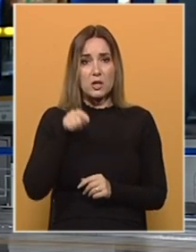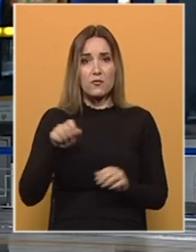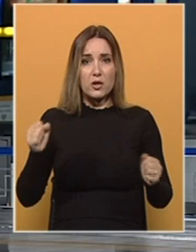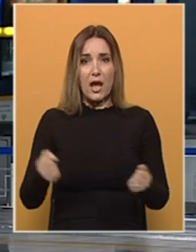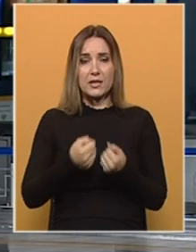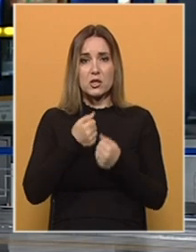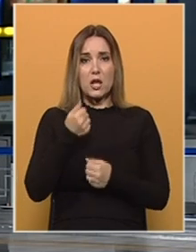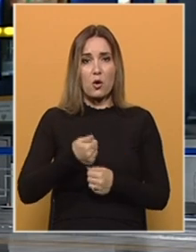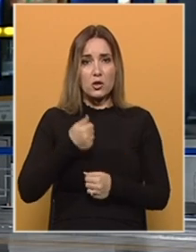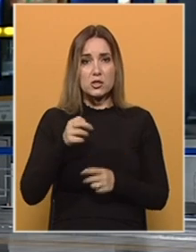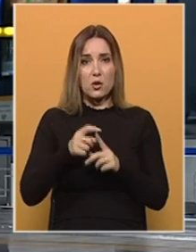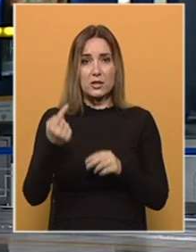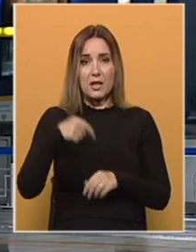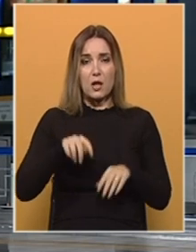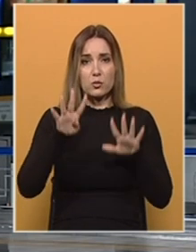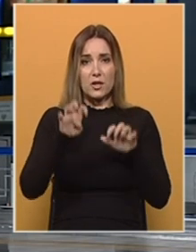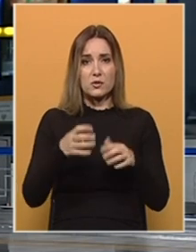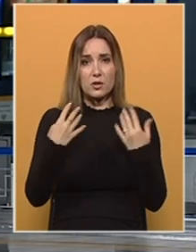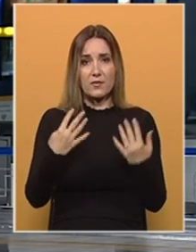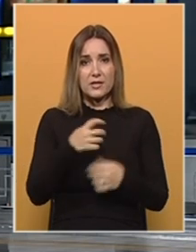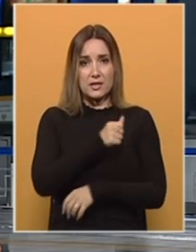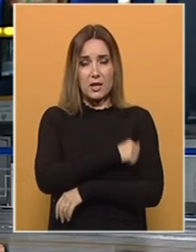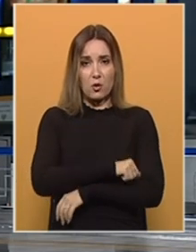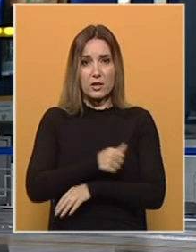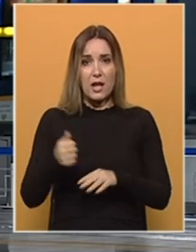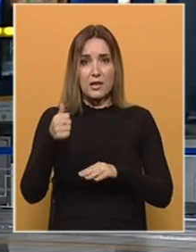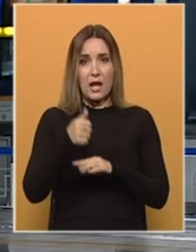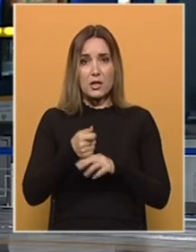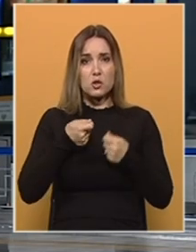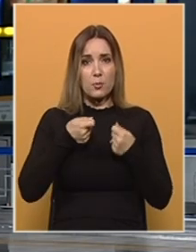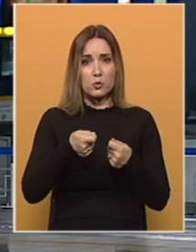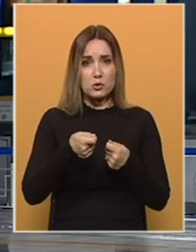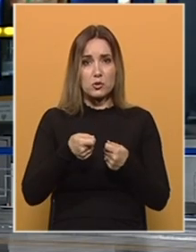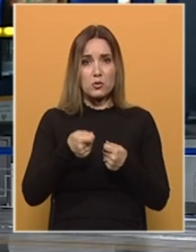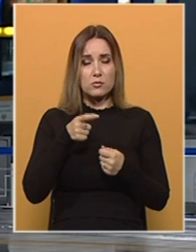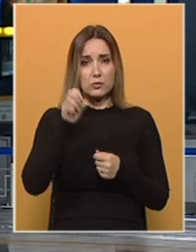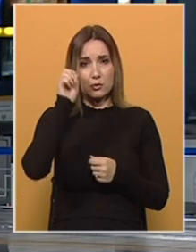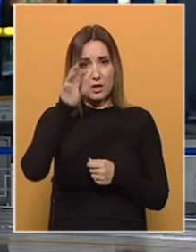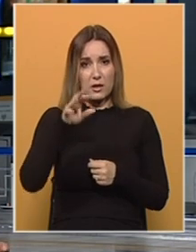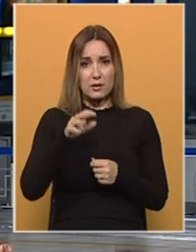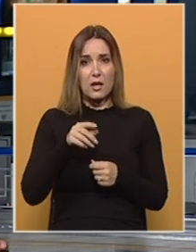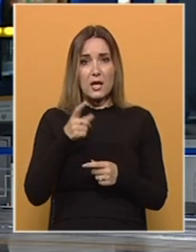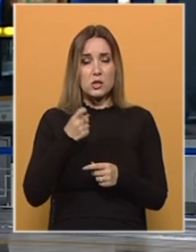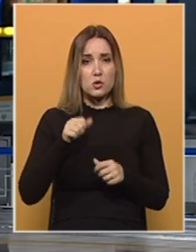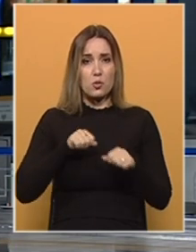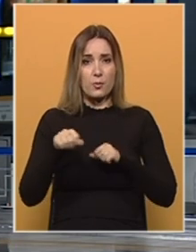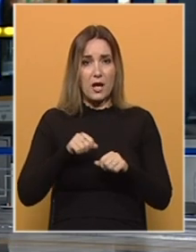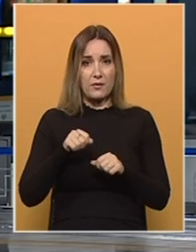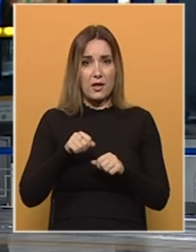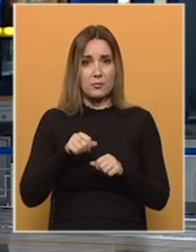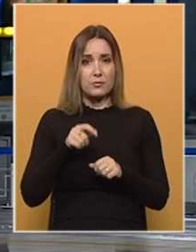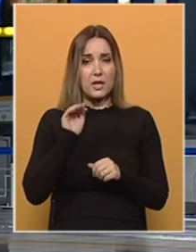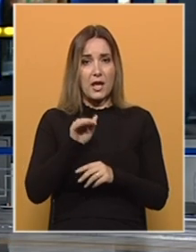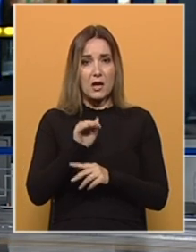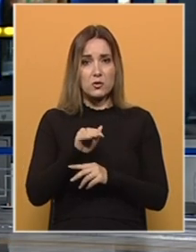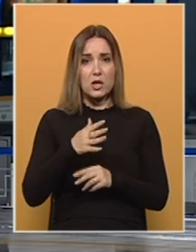ovo najteža godišnica od 1990. godine. Nadlažne optužuju za devastaciju rudnika. Iz uprave rudnika Kreka